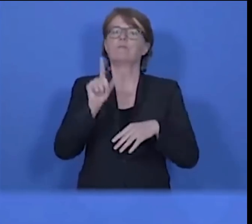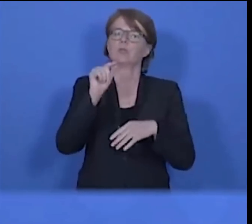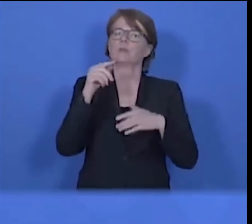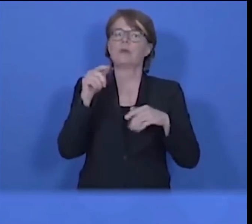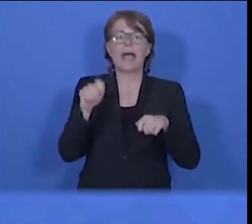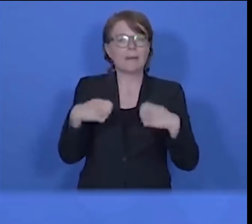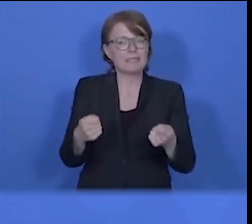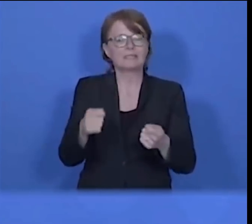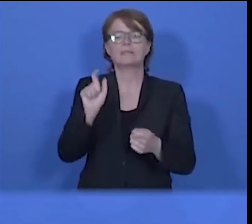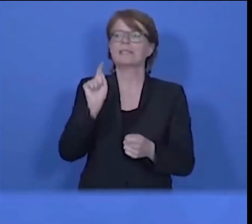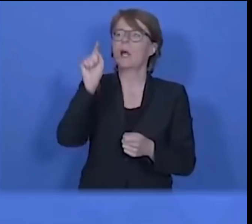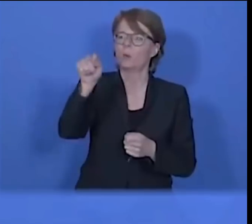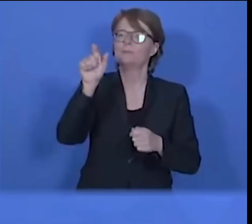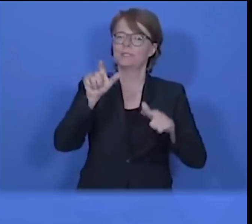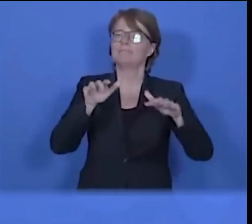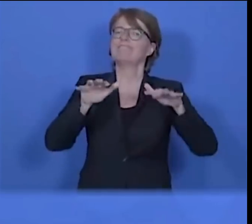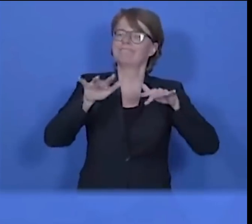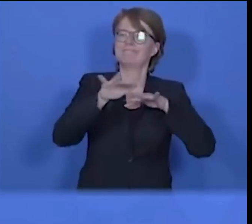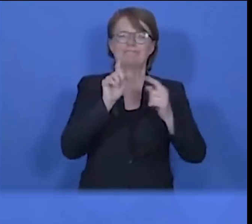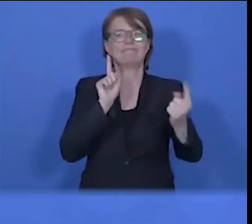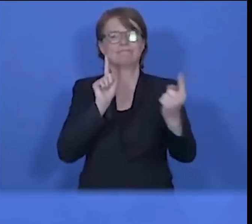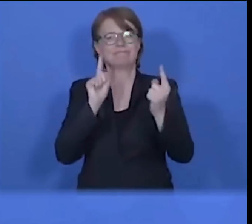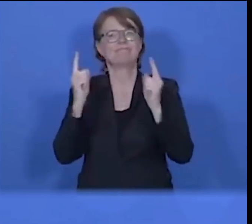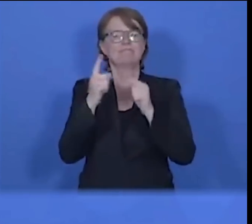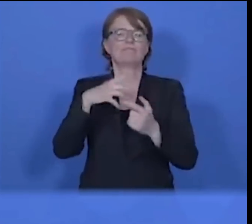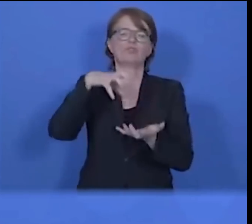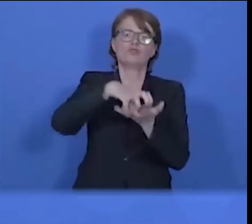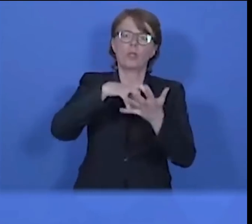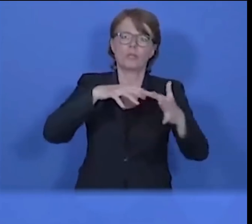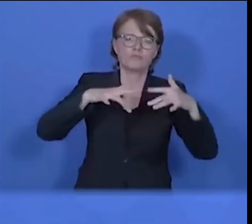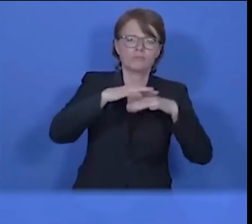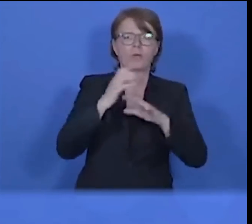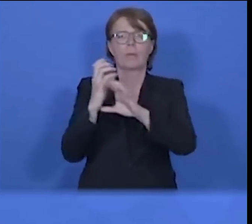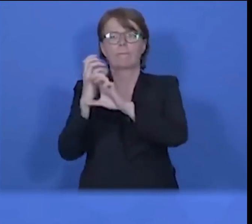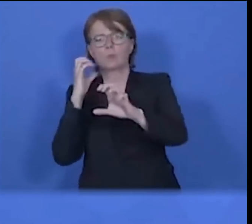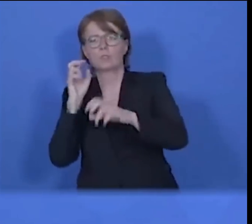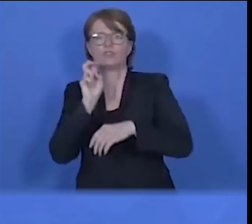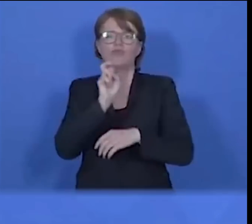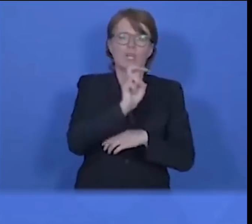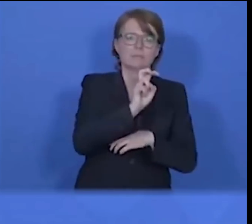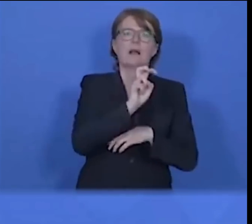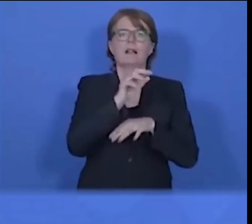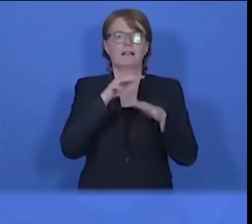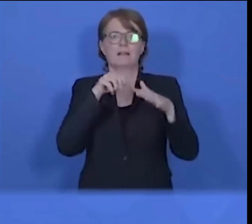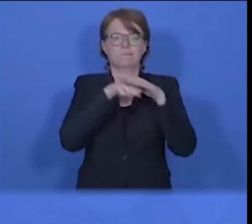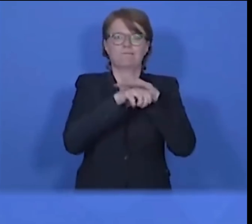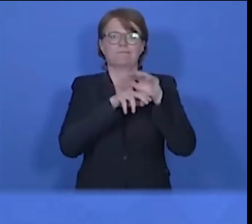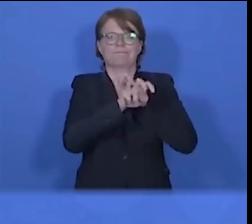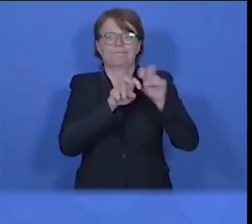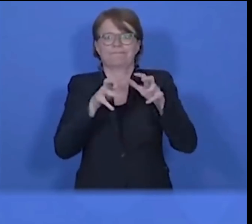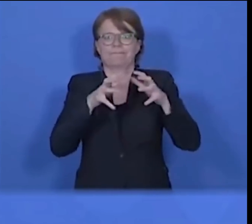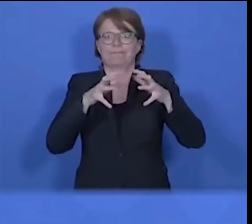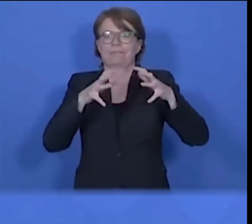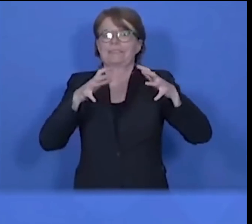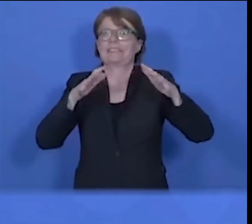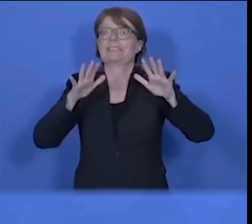der Öffentlichkeit bewegen, einander mehr begegnen, dass Innenstädte und auch Verkehrsmittel sich füllen. Und deshalb müssen wir